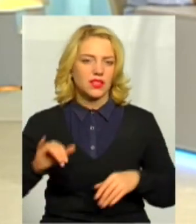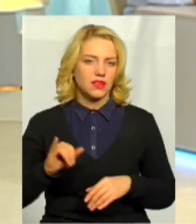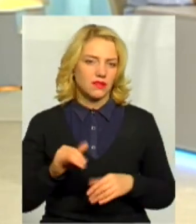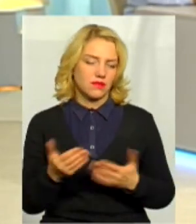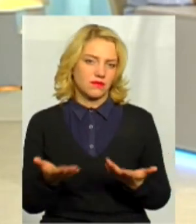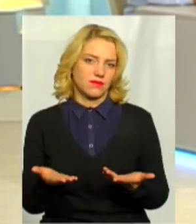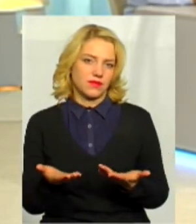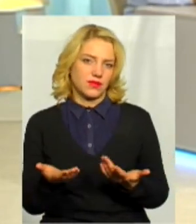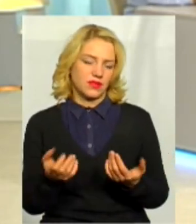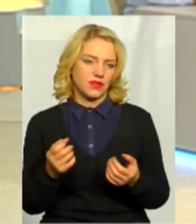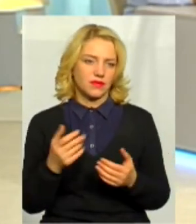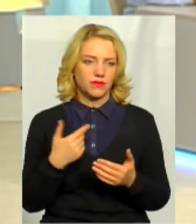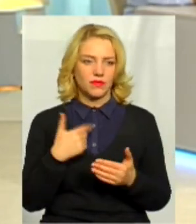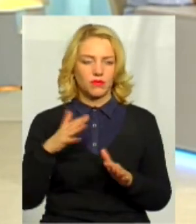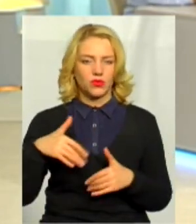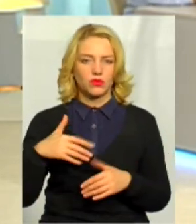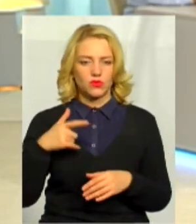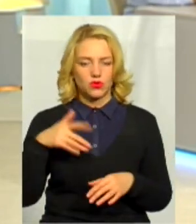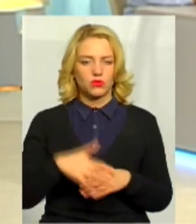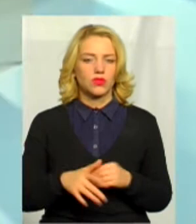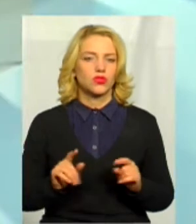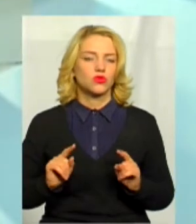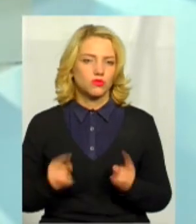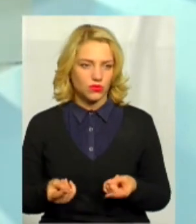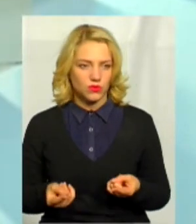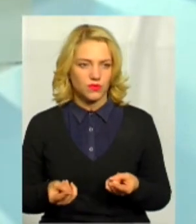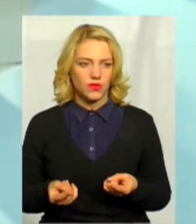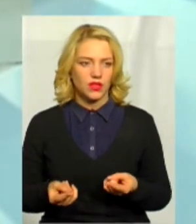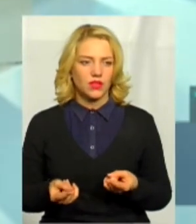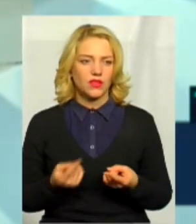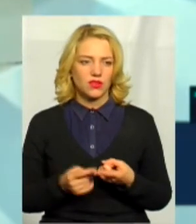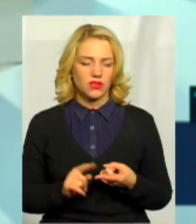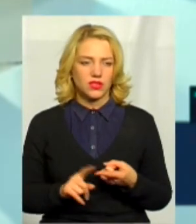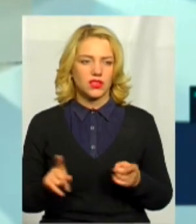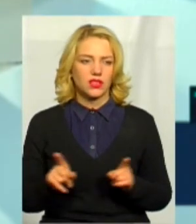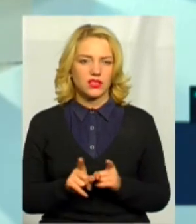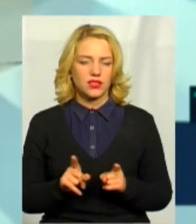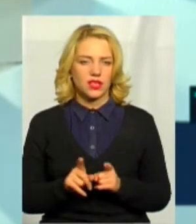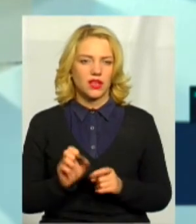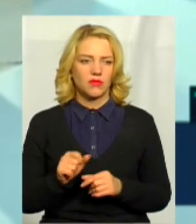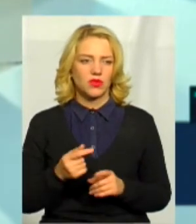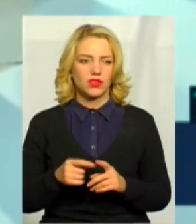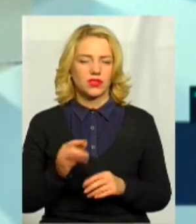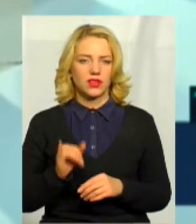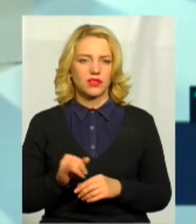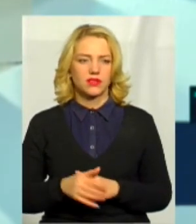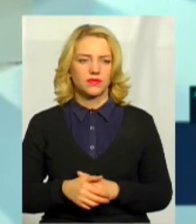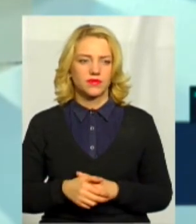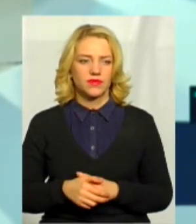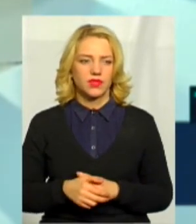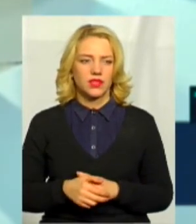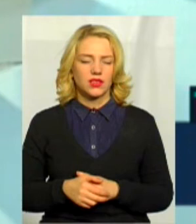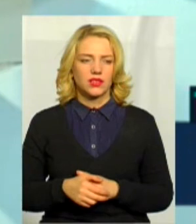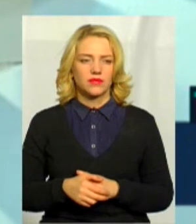потім зрозуміла, чому. Це вже теж свого роду міфологізація, певно, того